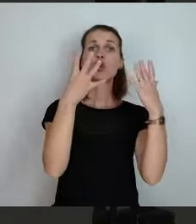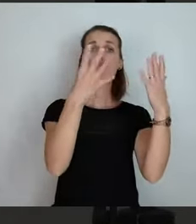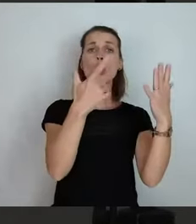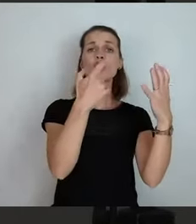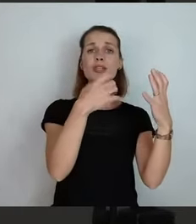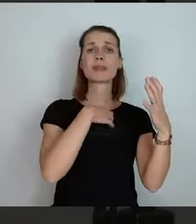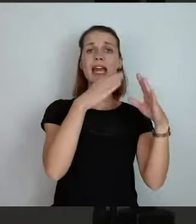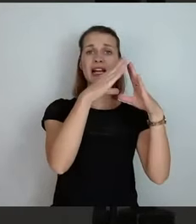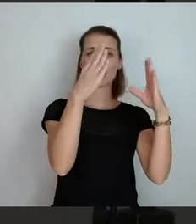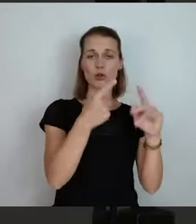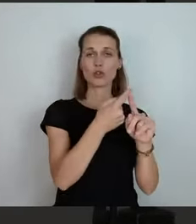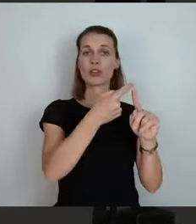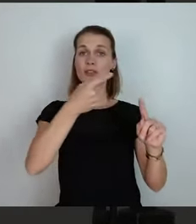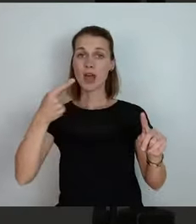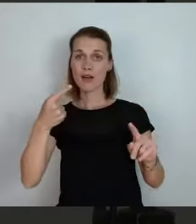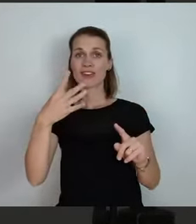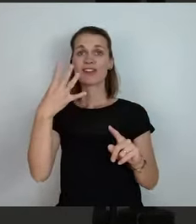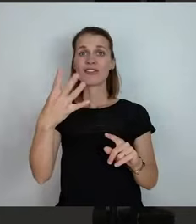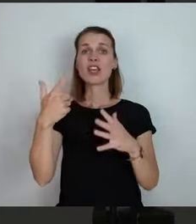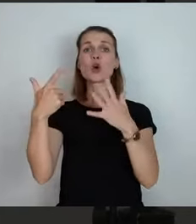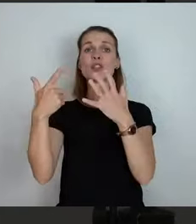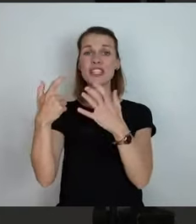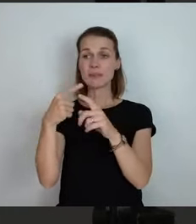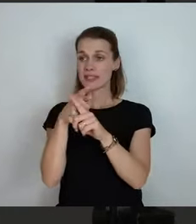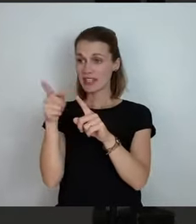nicht Mitglied des Kommunalen Arbeitgeberverbandes.